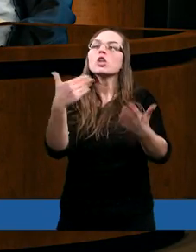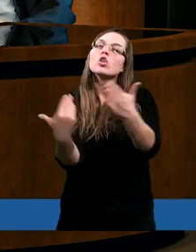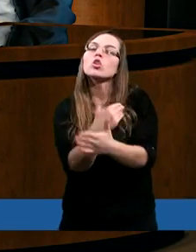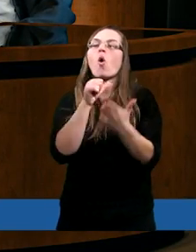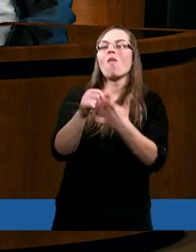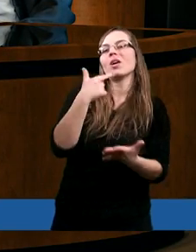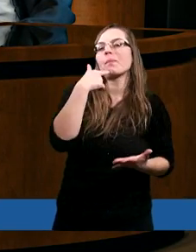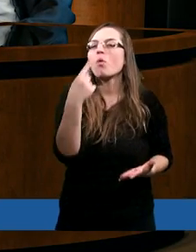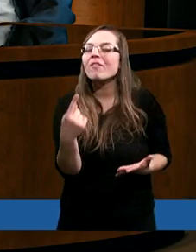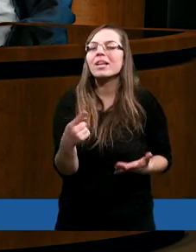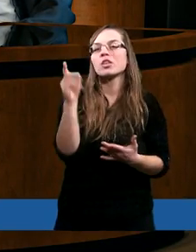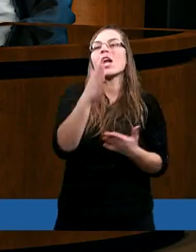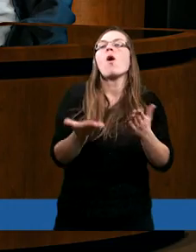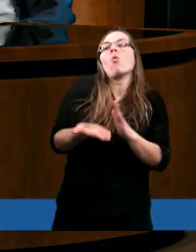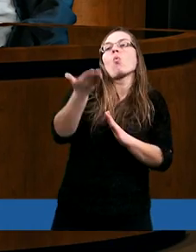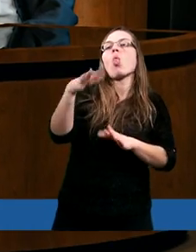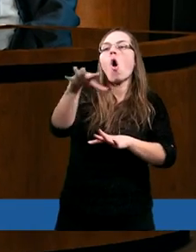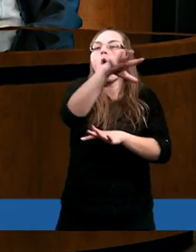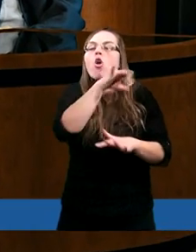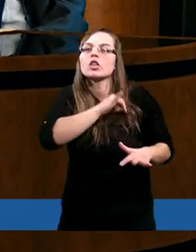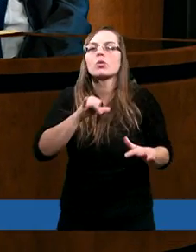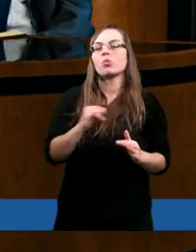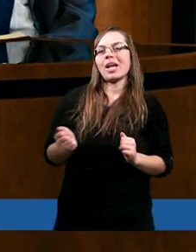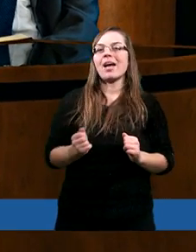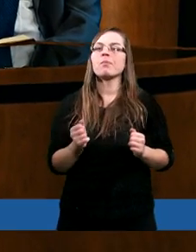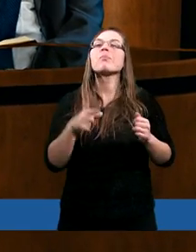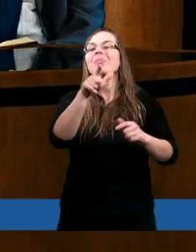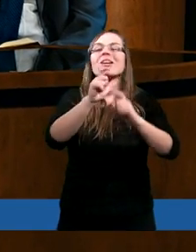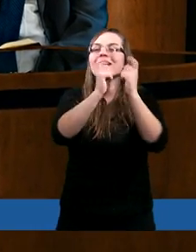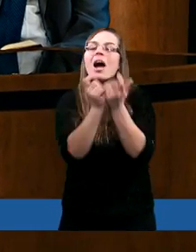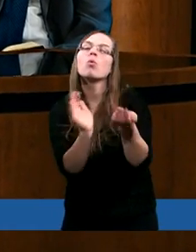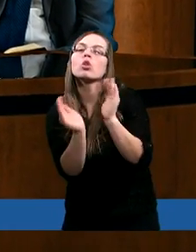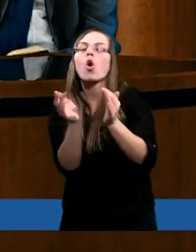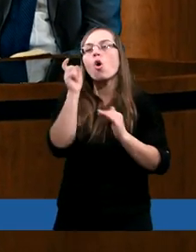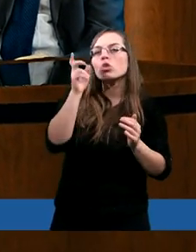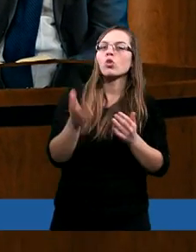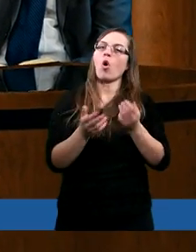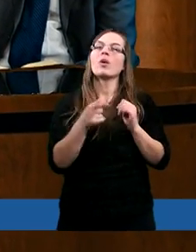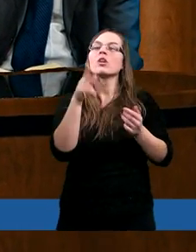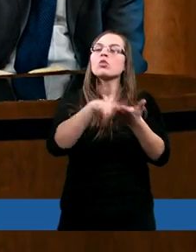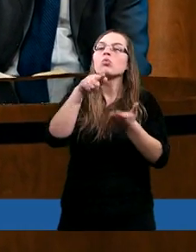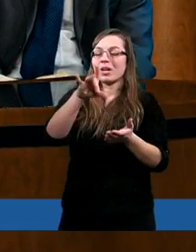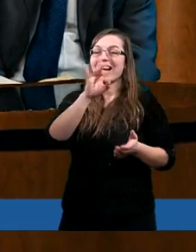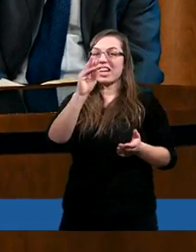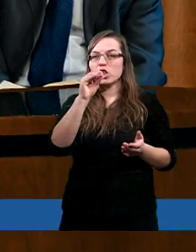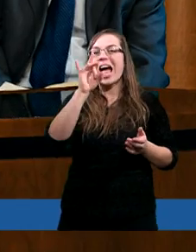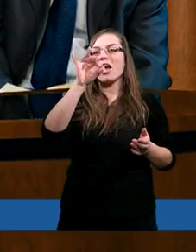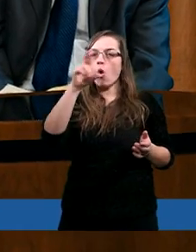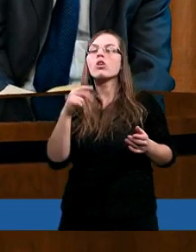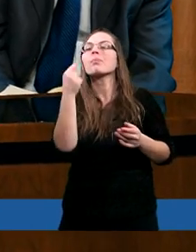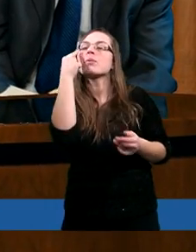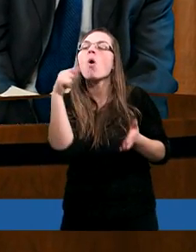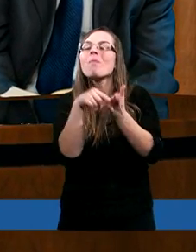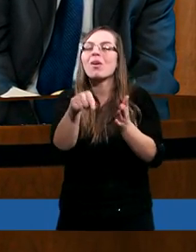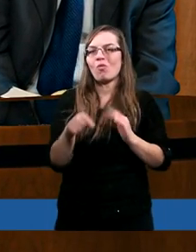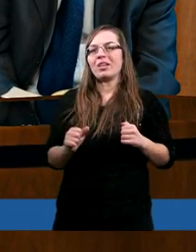jest powiedziane, że unosił się z tą pełną troską, o której tutaj Grzegorz nam przypomniał.